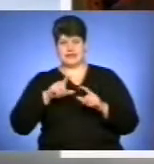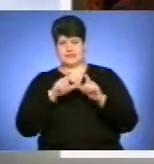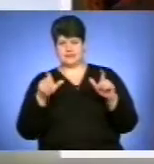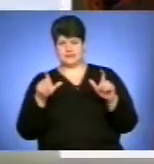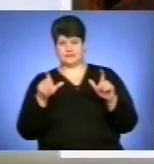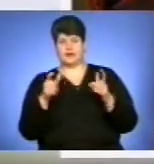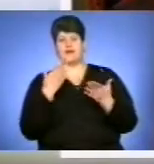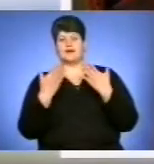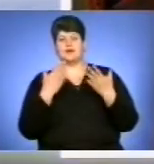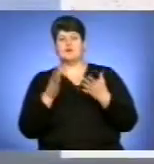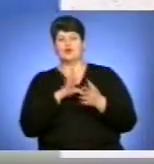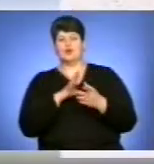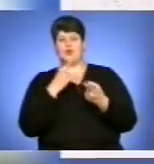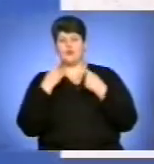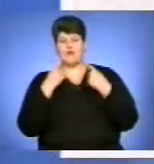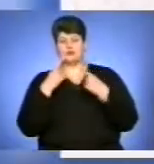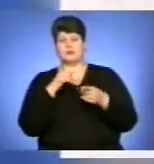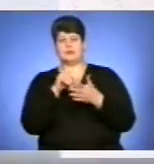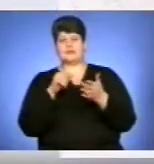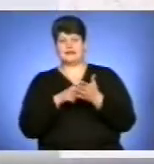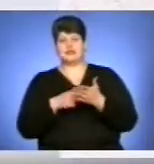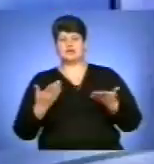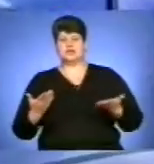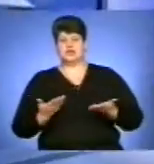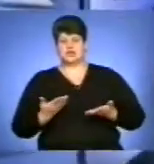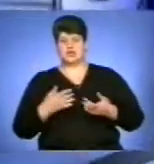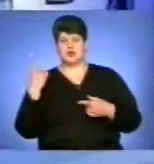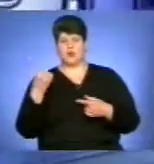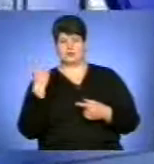на які обговорили актуальні питання життєдіяльності області.